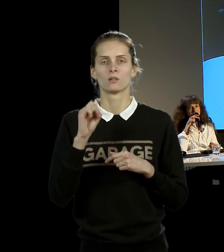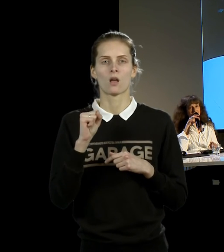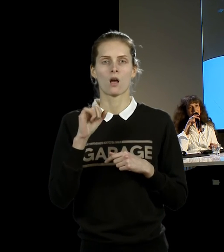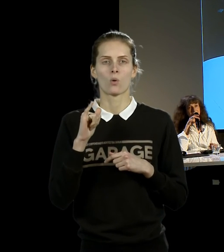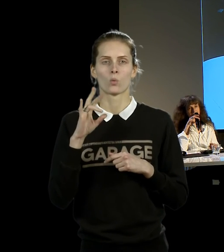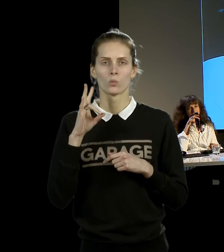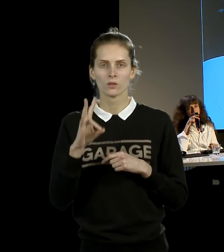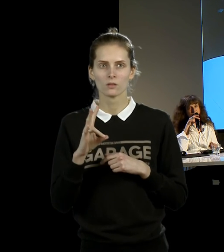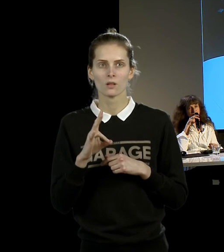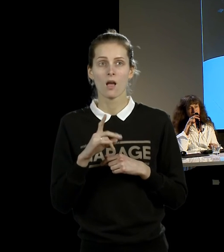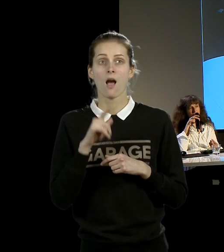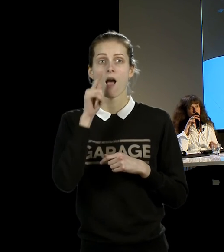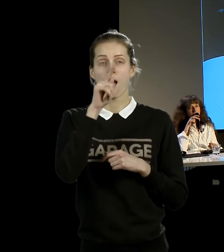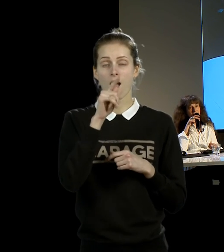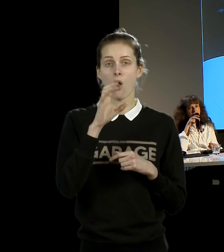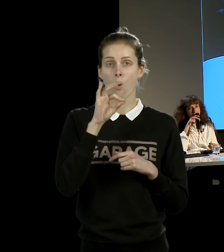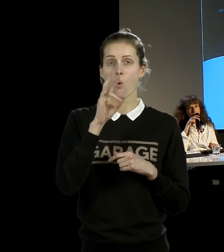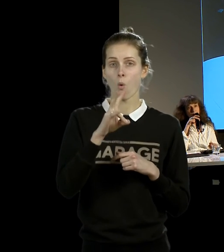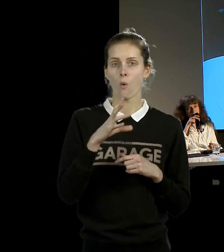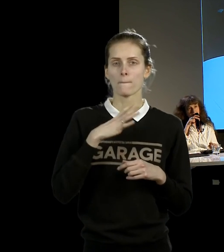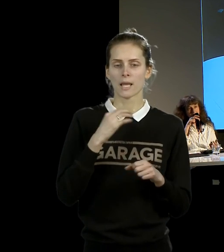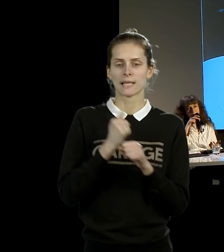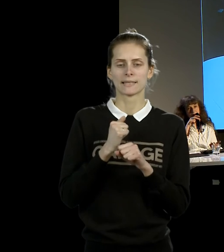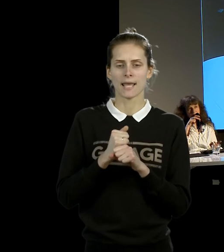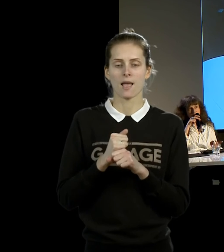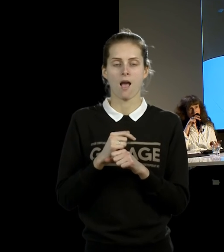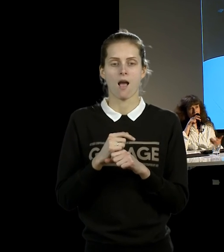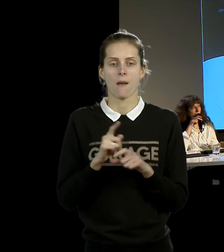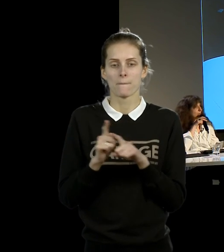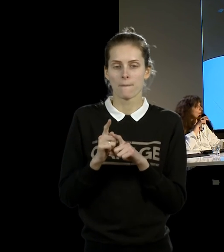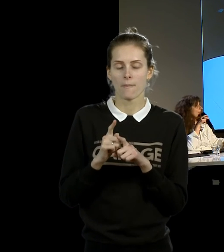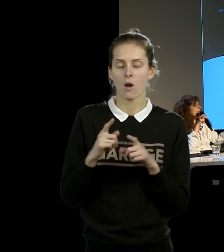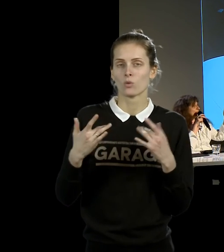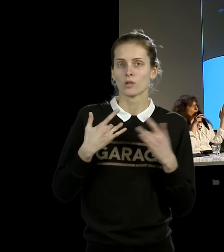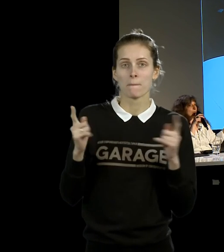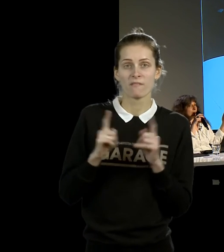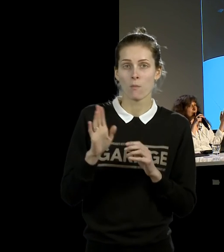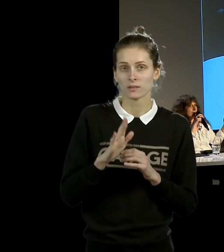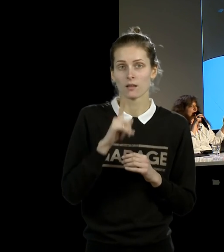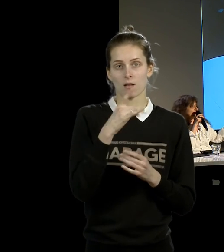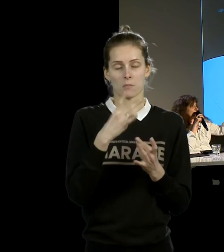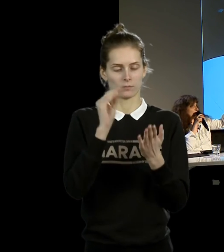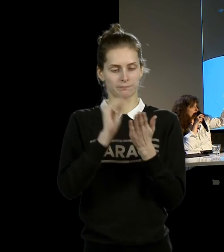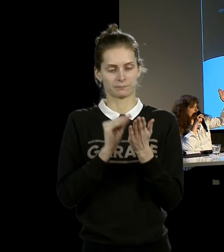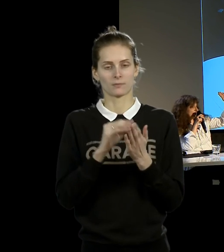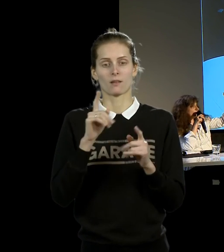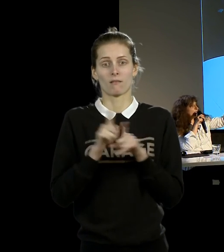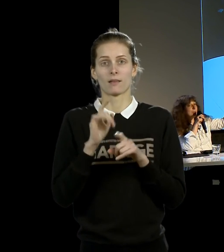перформанс и не делался как перформанс, а существовал как инструкция. концептуальное искусство. Инструкция гласит,